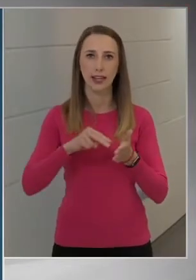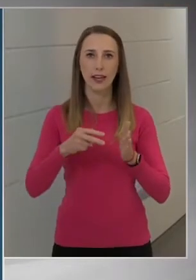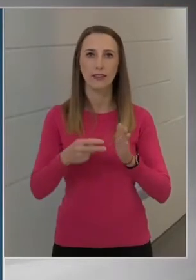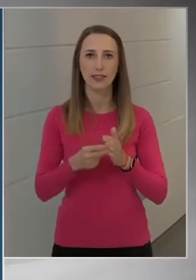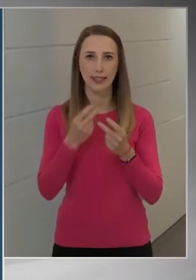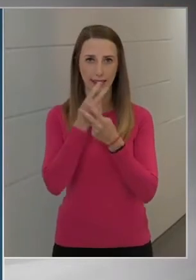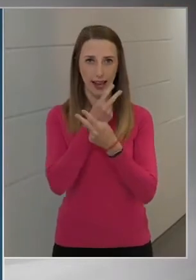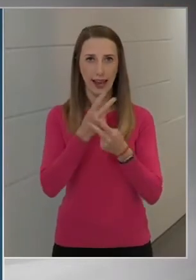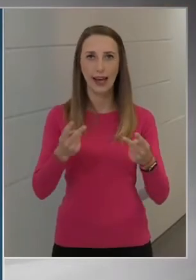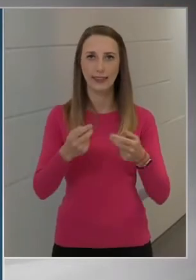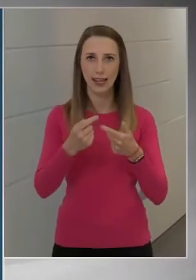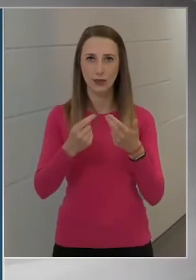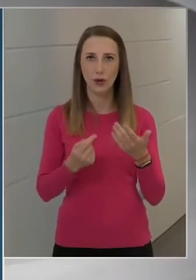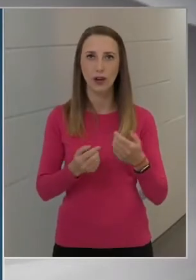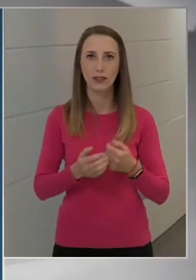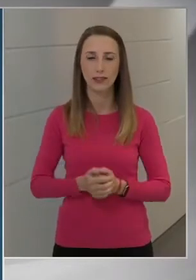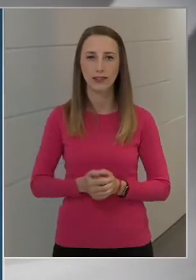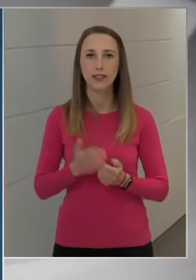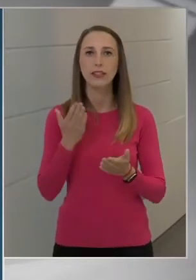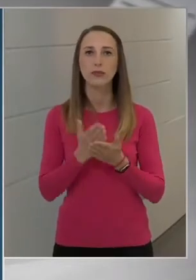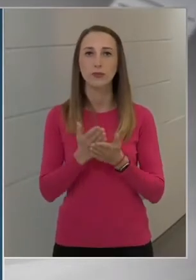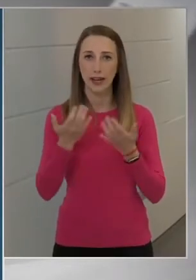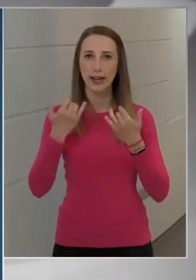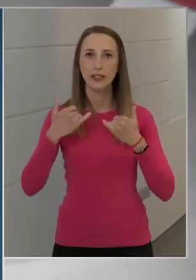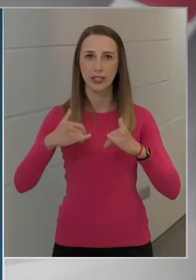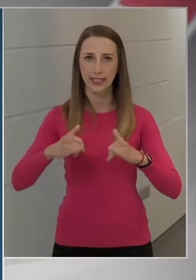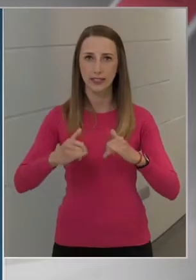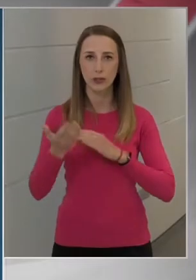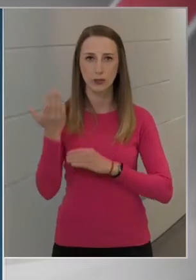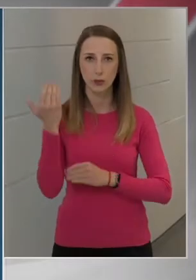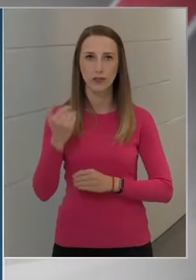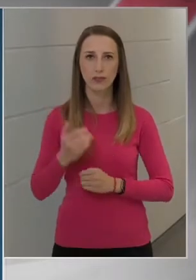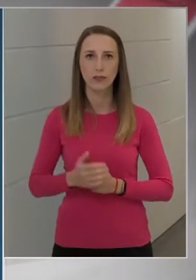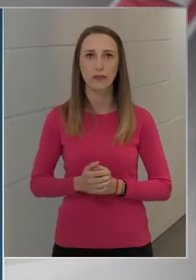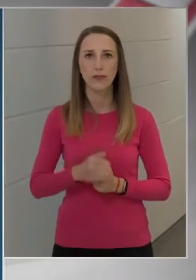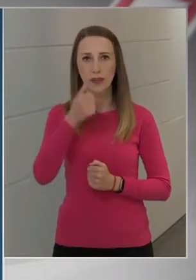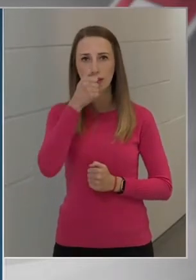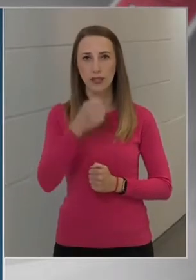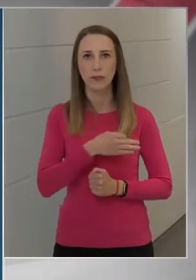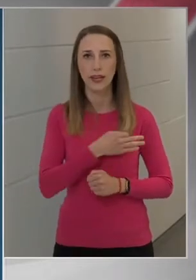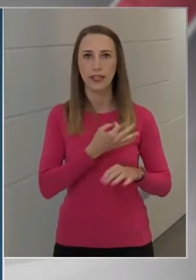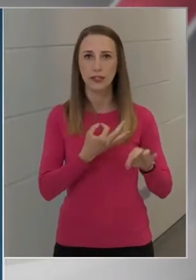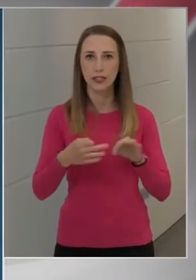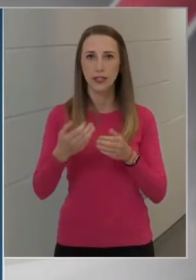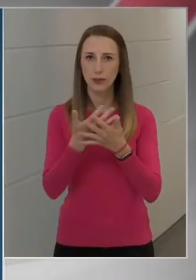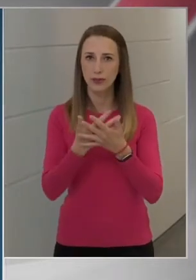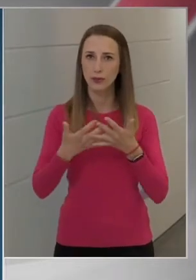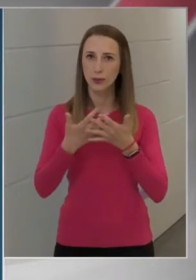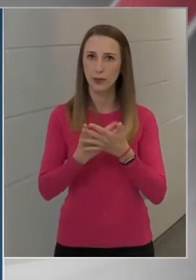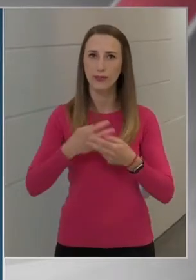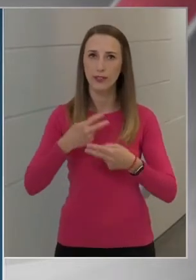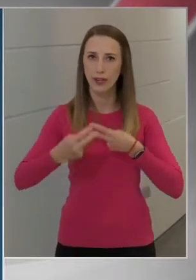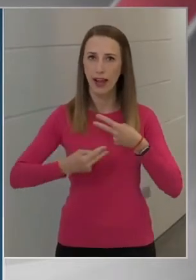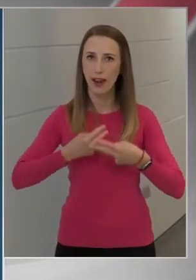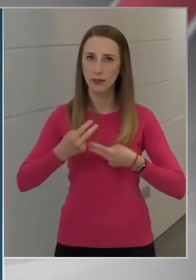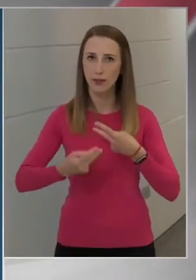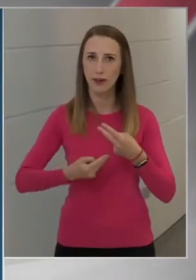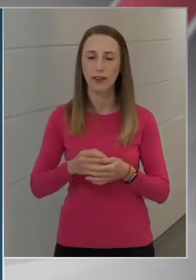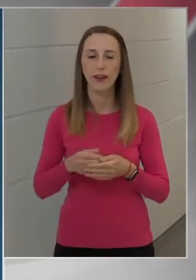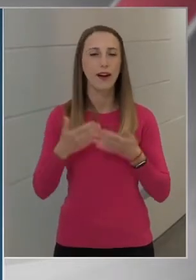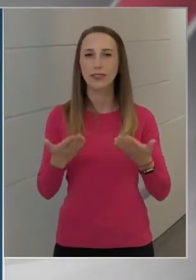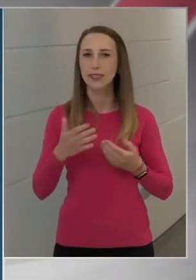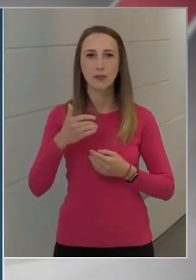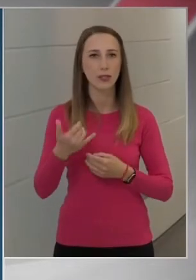ellátásokat, és már el is indítottuk a népegészségügyi szűrővizsgálatokat. Azaz nem is